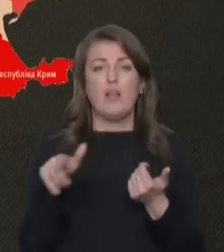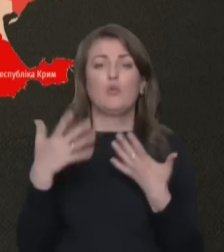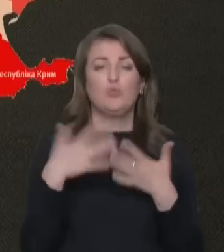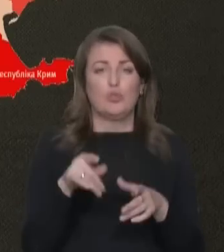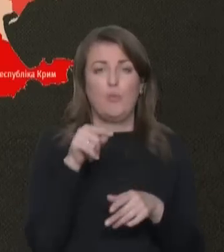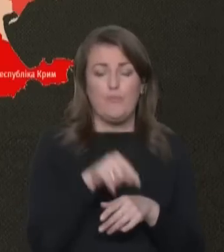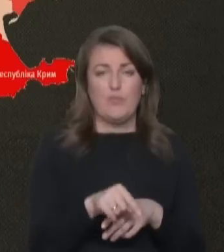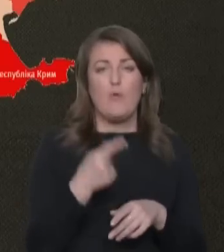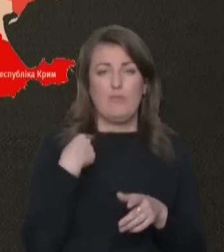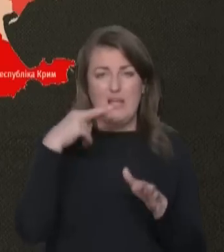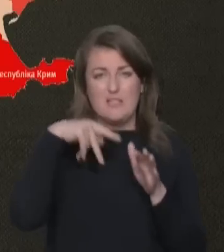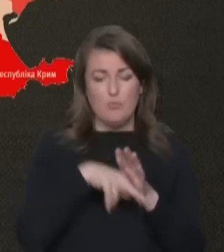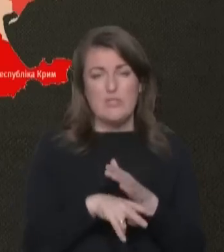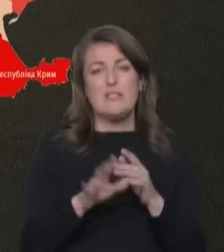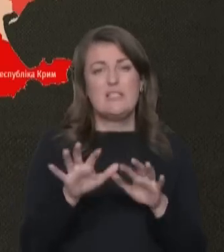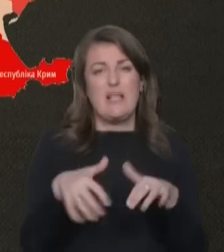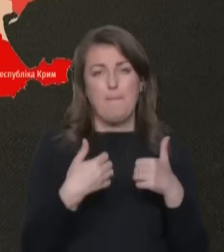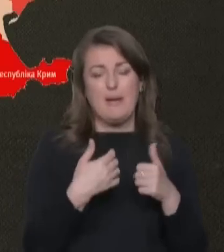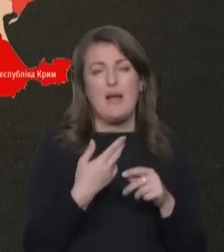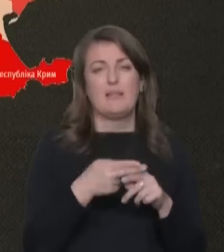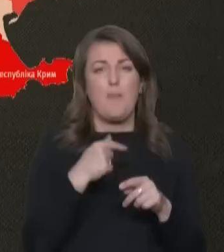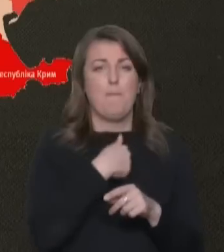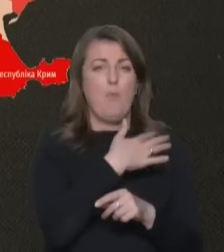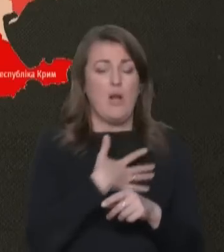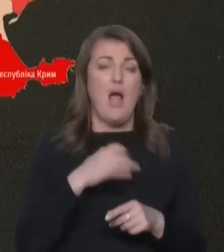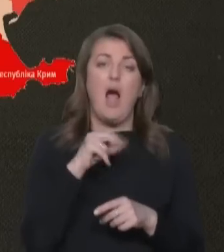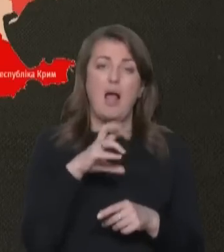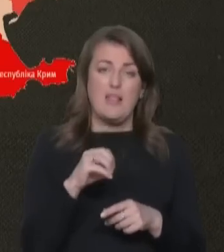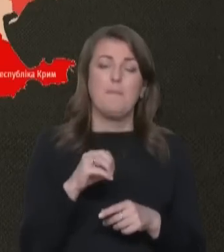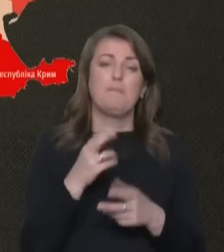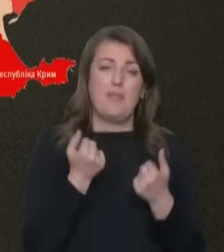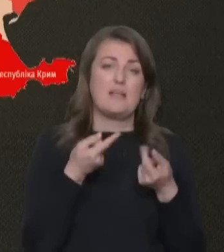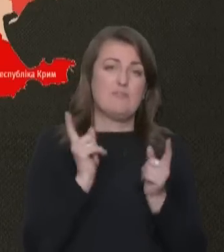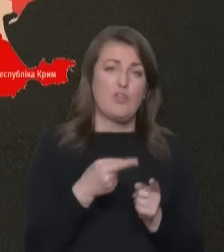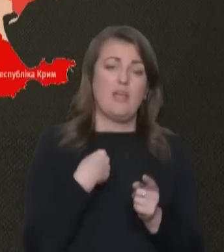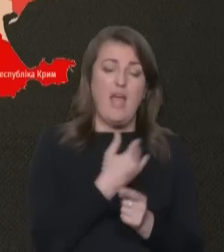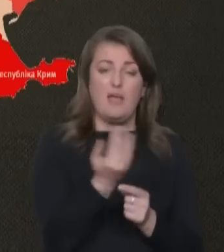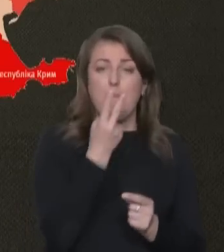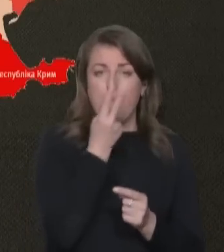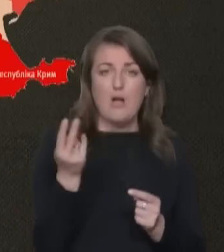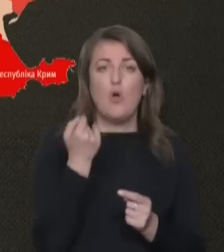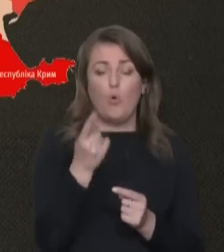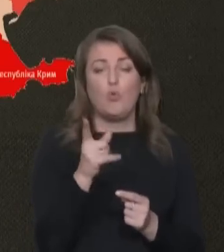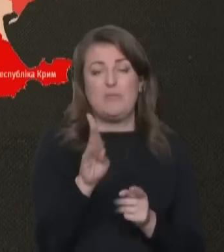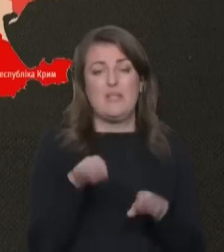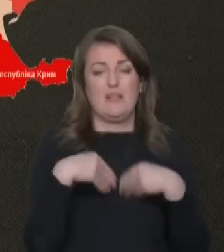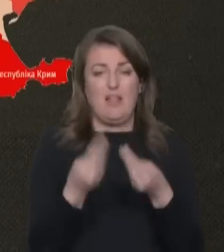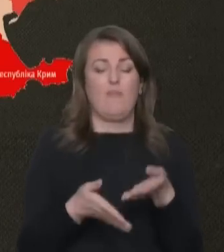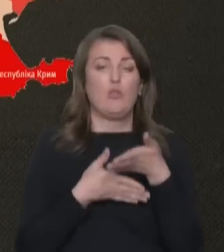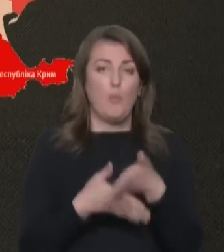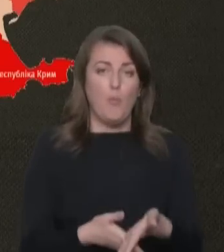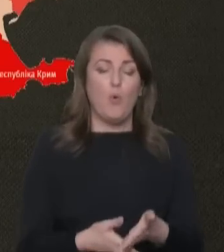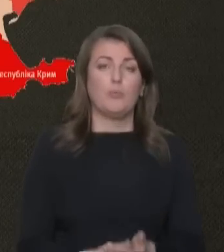в нас спустилися за поранених. Але, так, звичайно, я їх бачила, одному з них надавала допомогу.